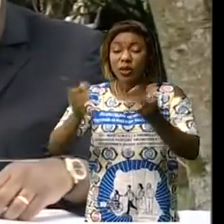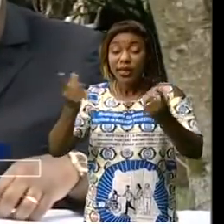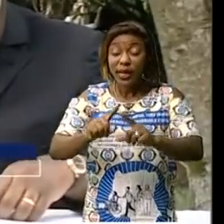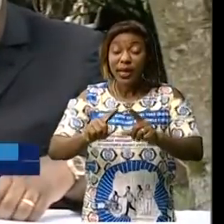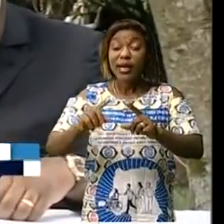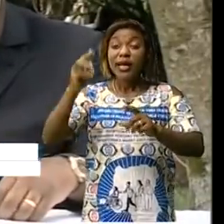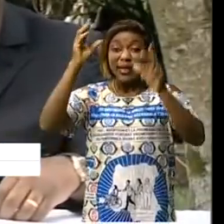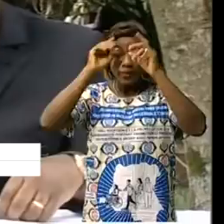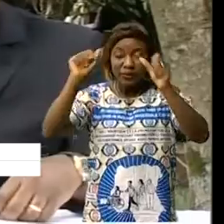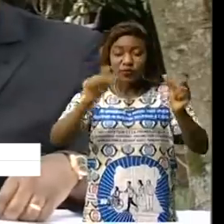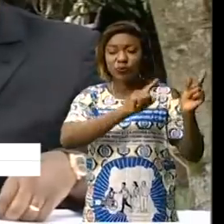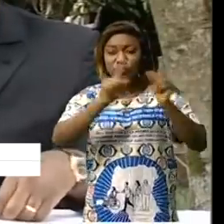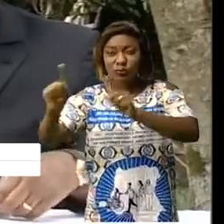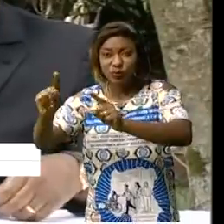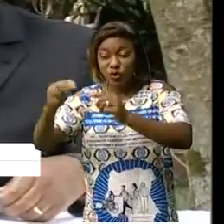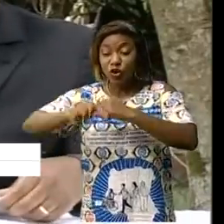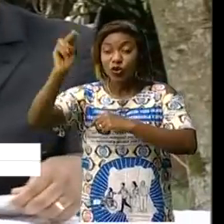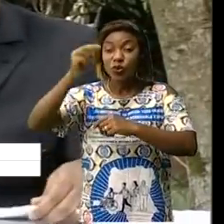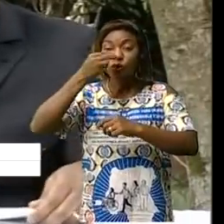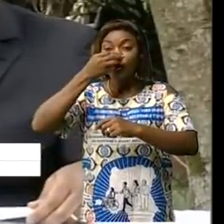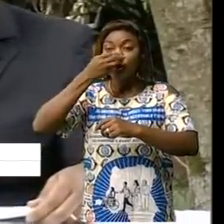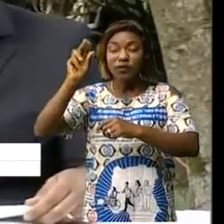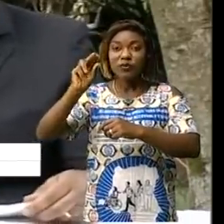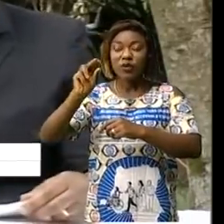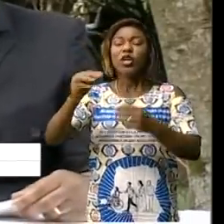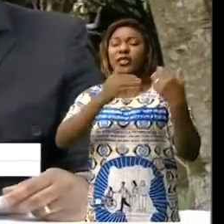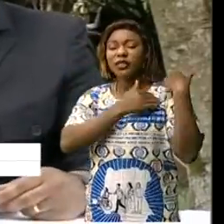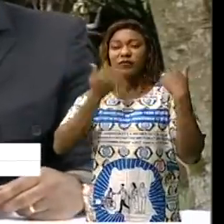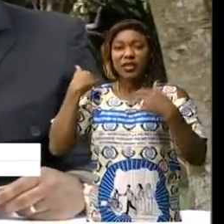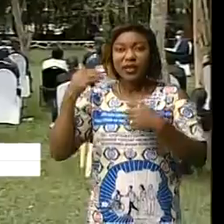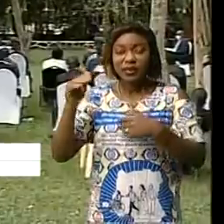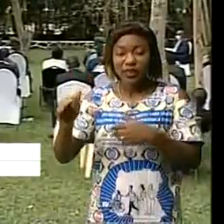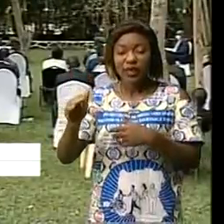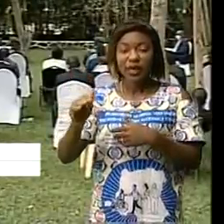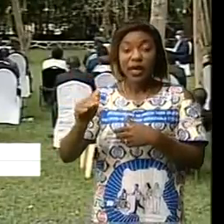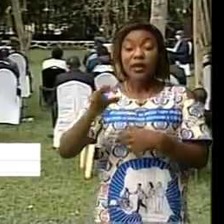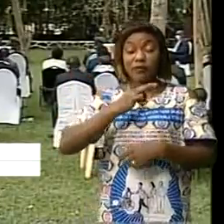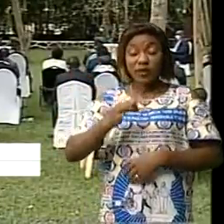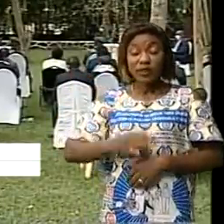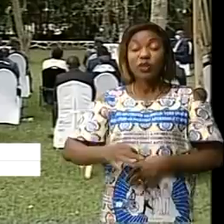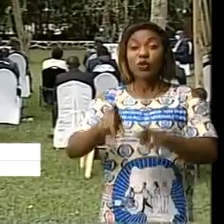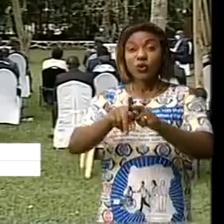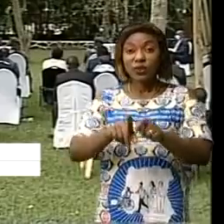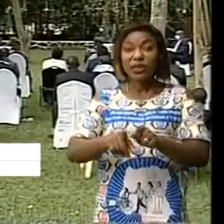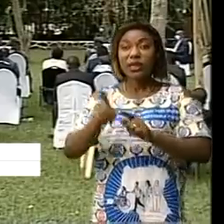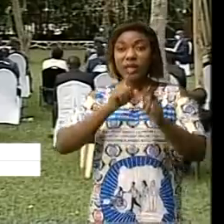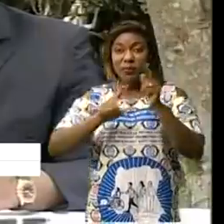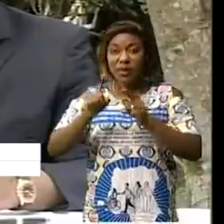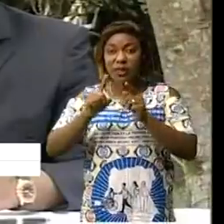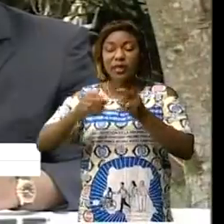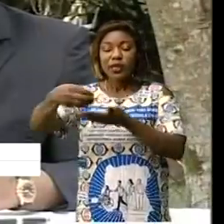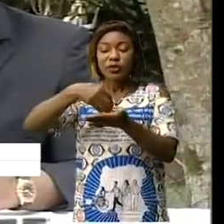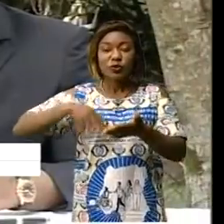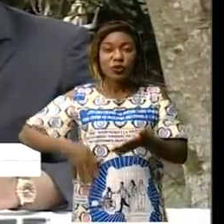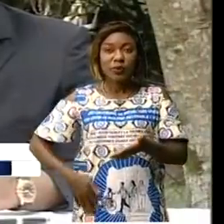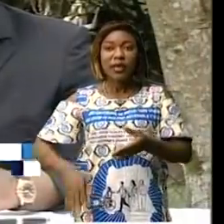réconfort à la population du Nord Kivu et de l'Itoury, le chef de l'état Félix, Antoine Tshisekedi, avait fait mention des détournements.